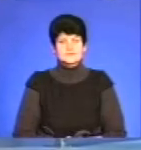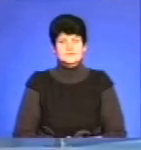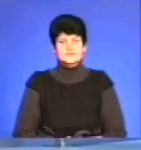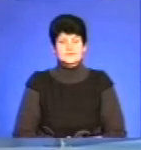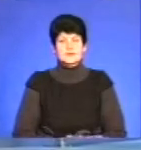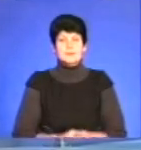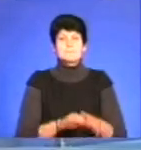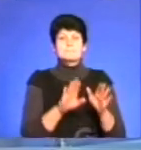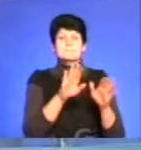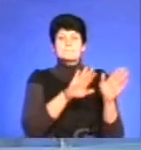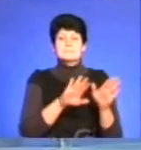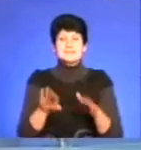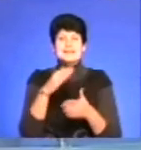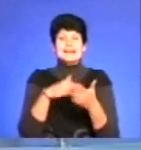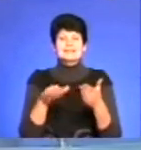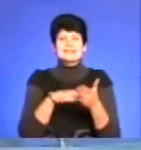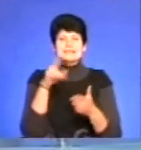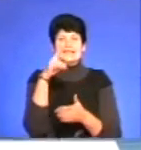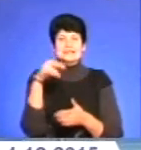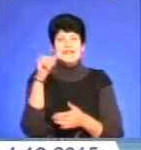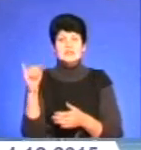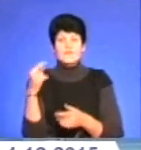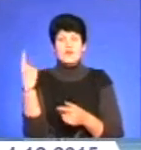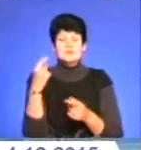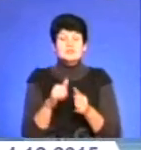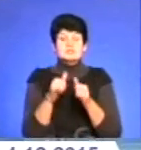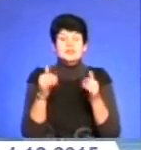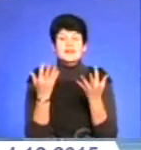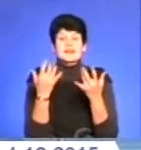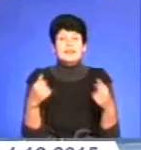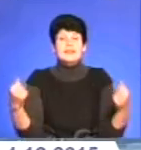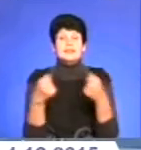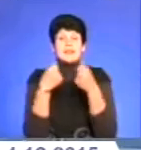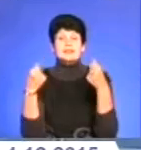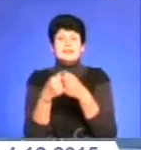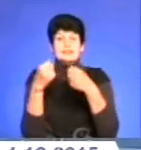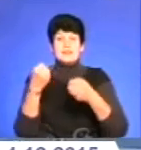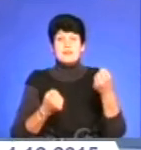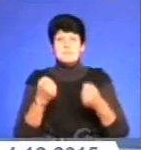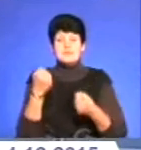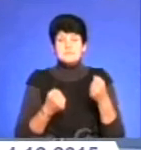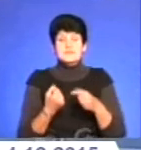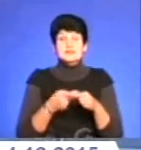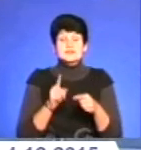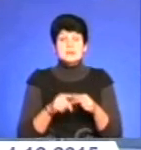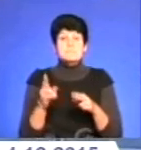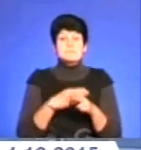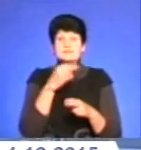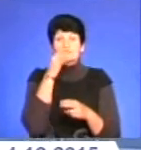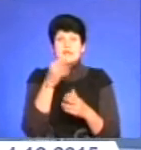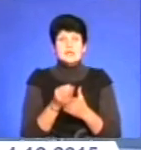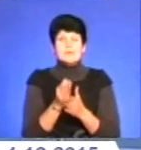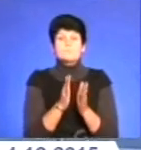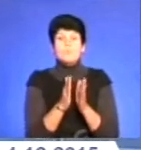Після лікідації ДАІ в області збільшилася кількість ДТП. Причиною аварії все частіше стає безвідповідальна повдінка водіїв на дорогах, які